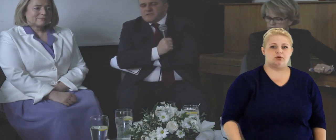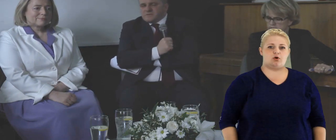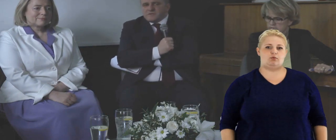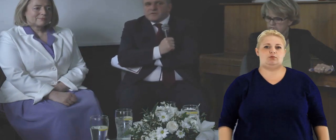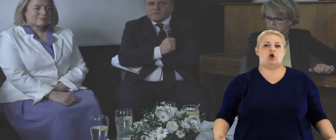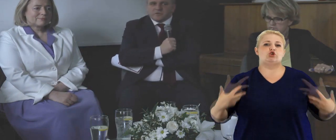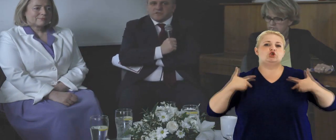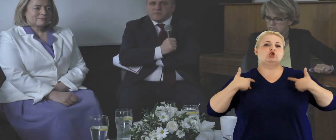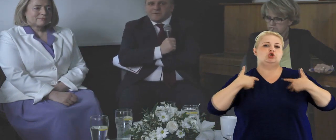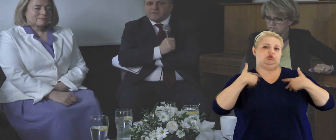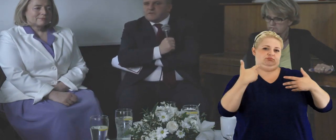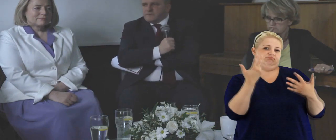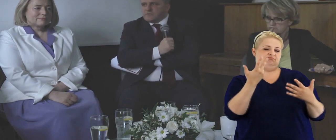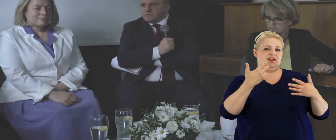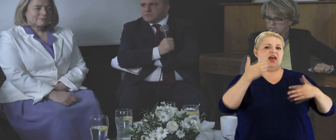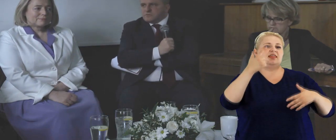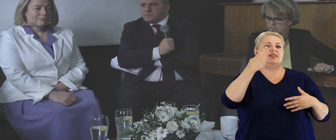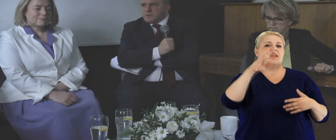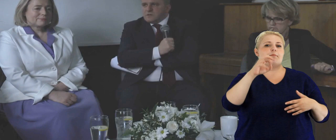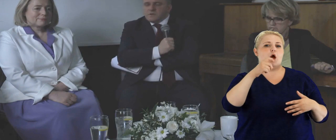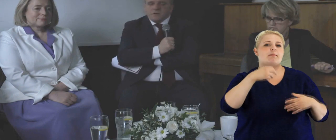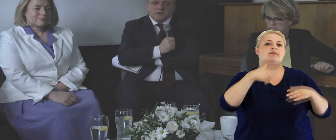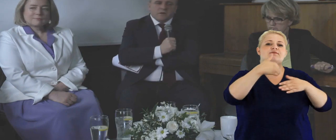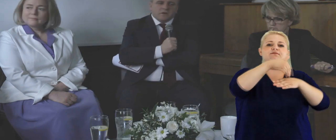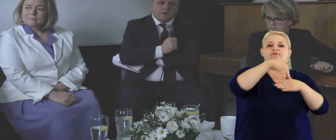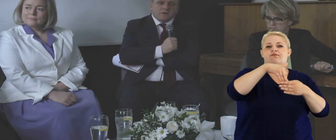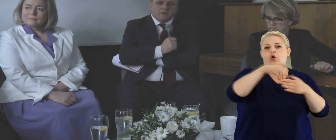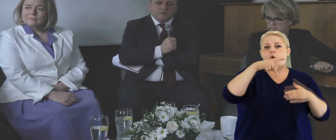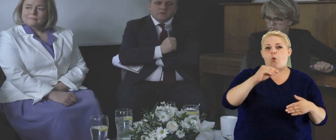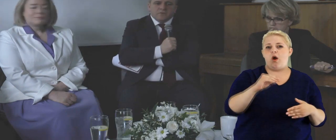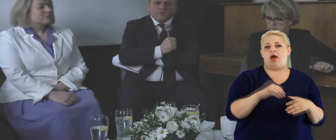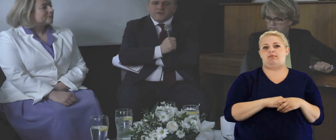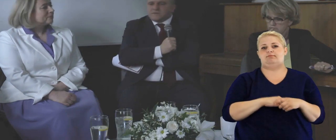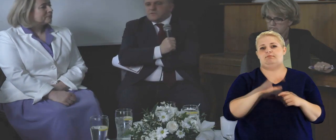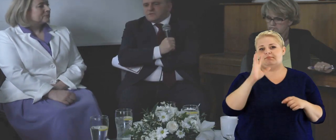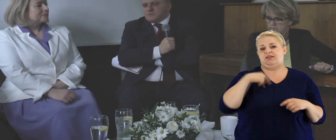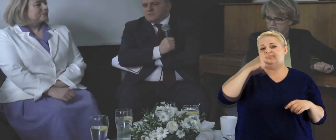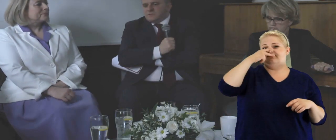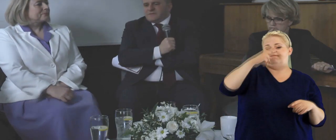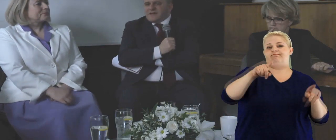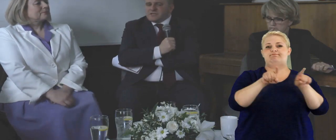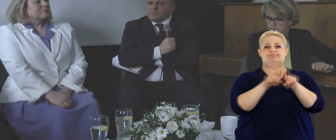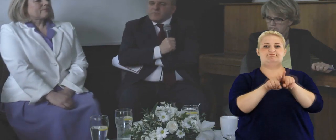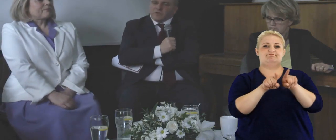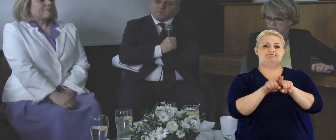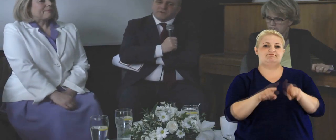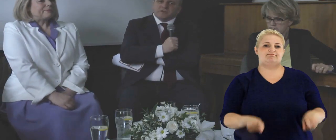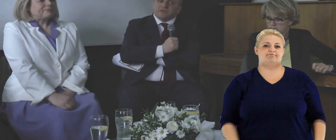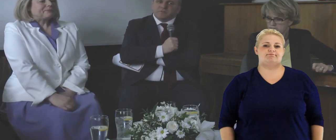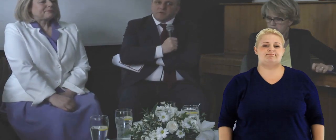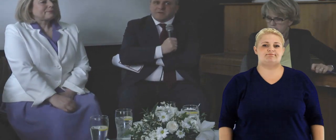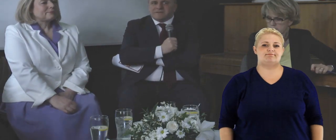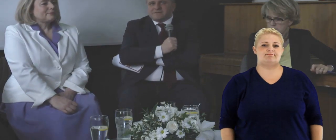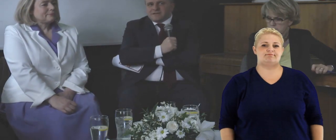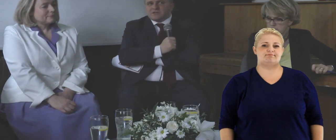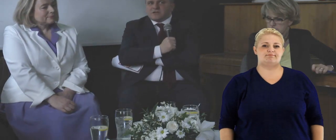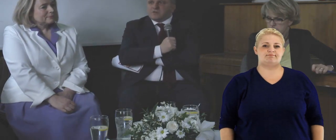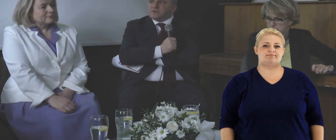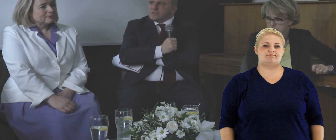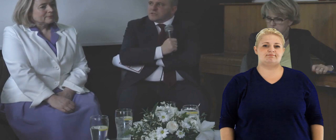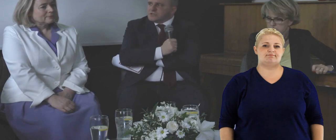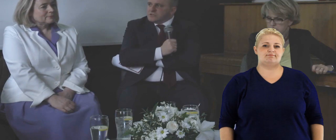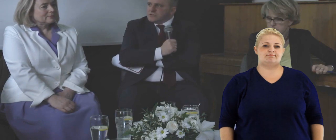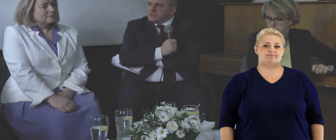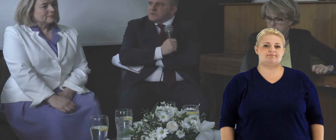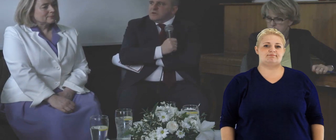a w każdym inaczej będzie wyglądało życie dyplomatyczne wewnątrz Unii. I uważam, że należy powoli patrzeć na dyplomację, także